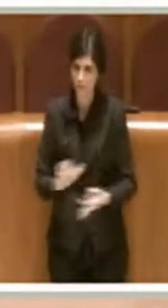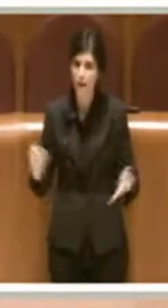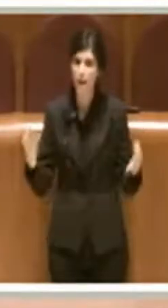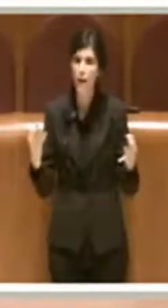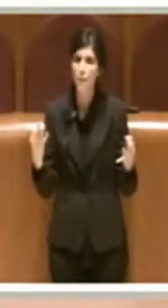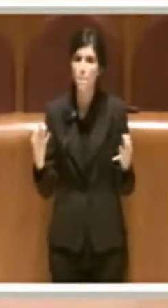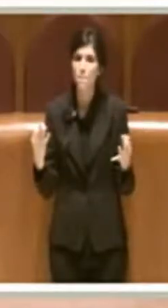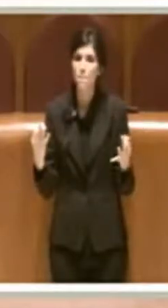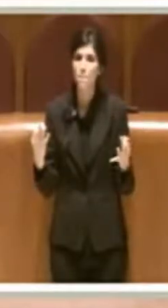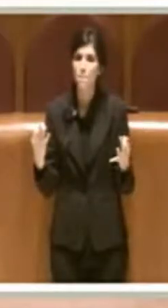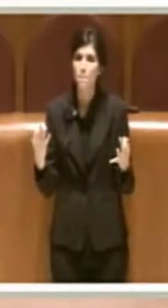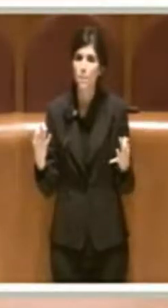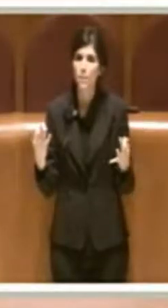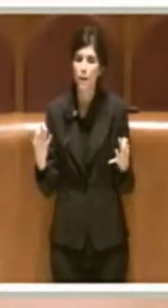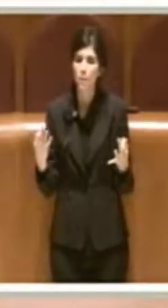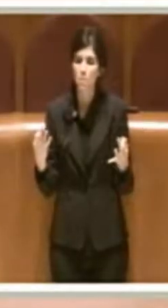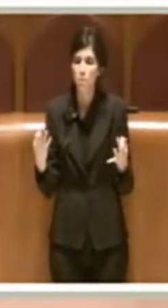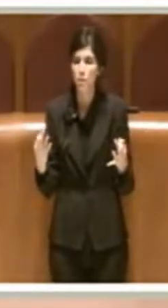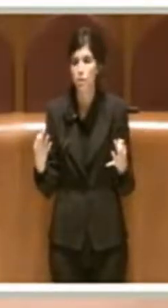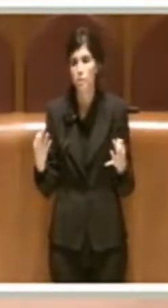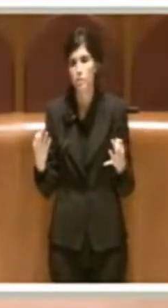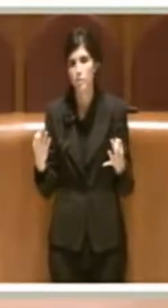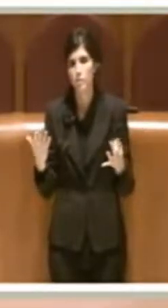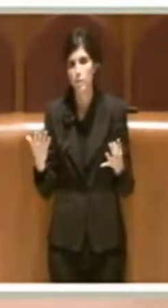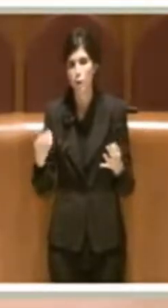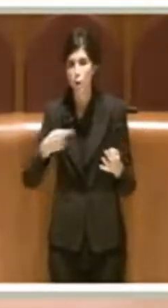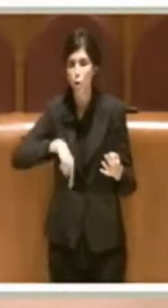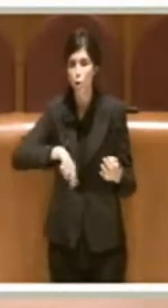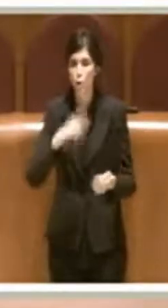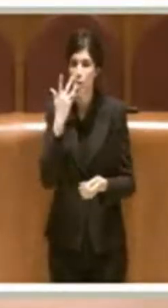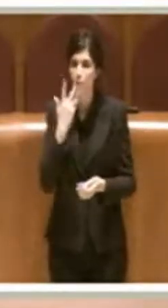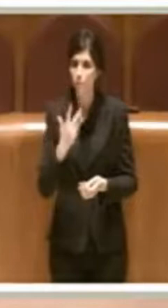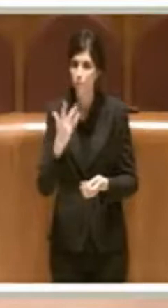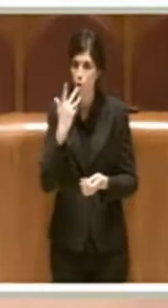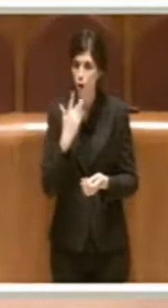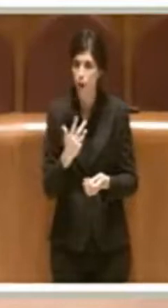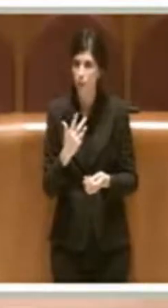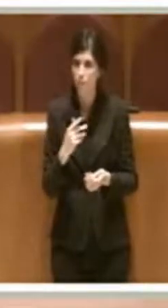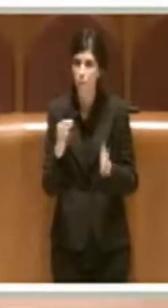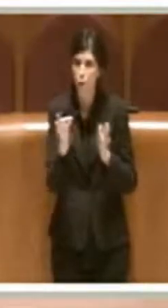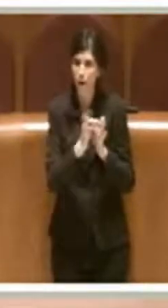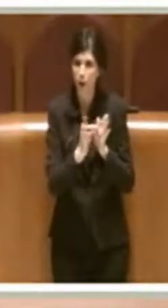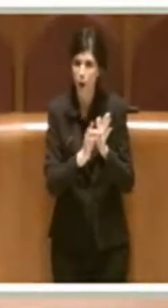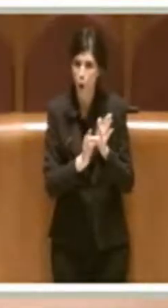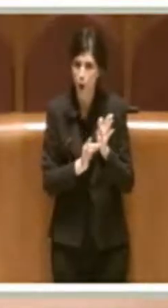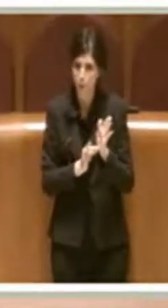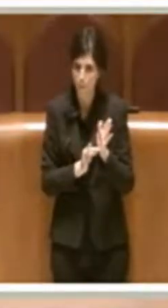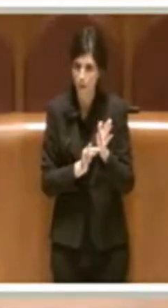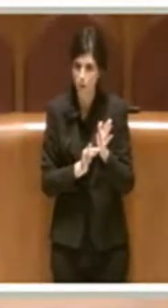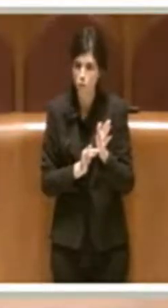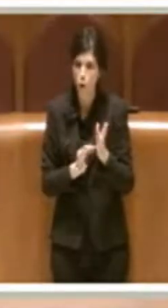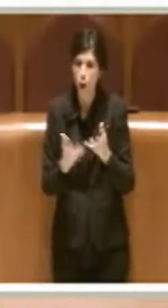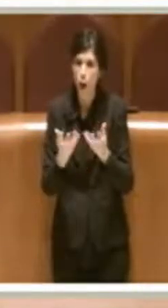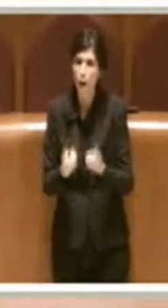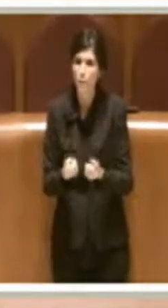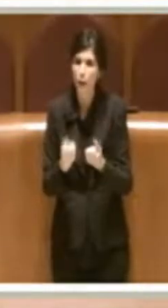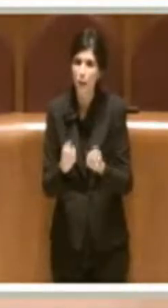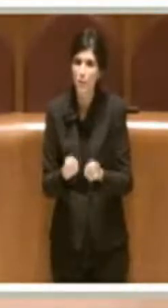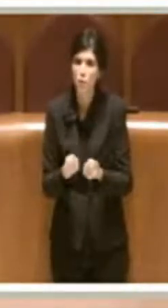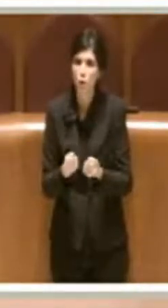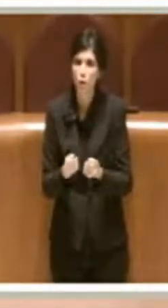fatto, proprio perché vogliamo che l'applicazione del regolamento venga fatta nel